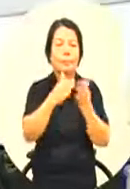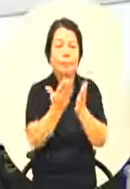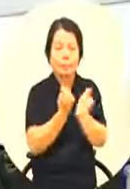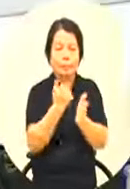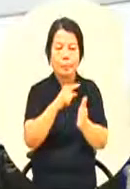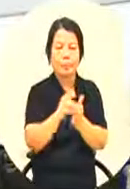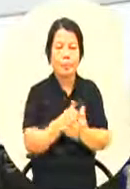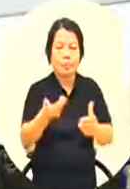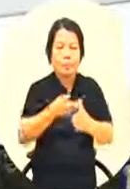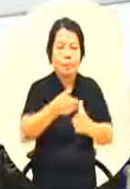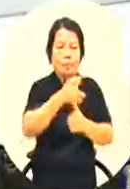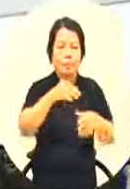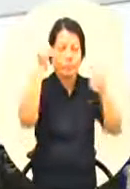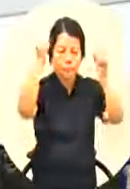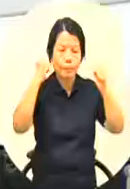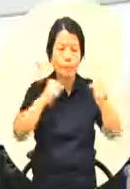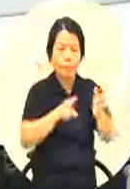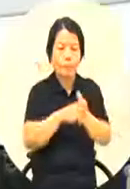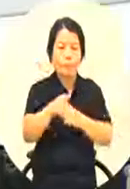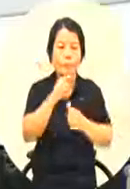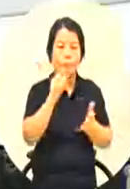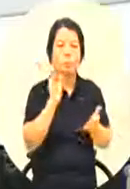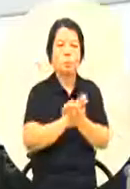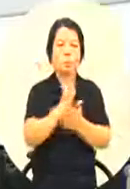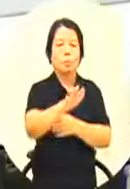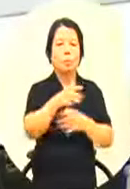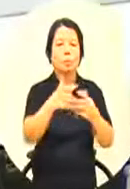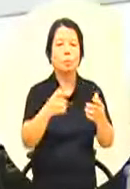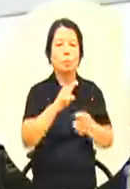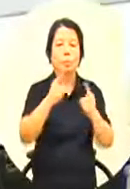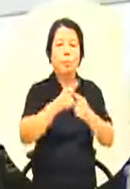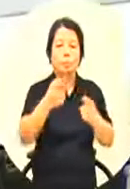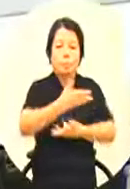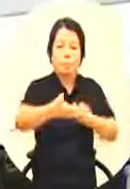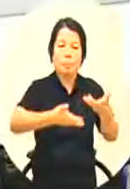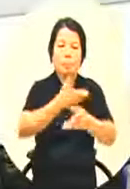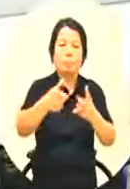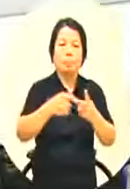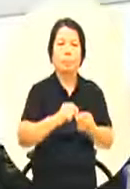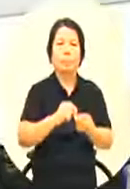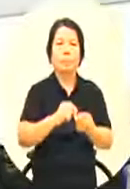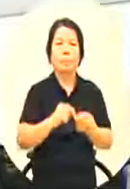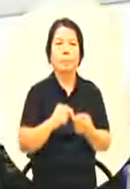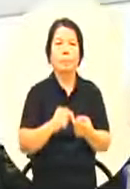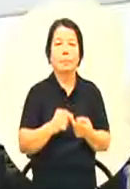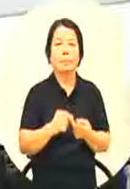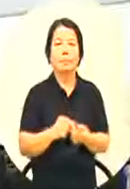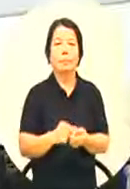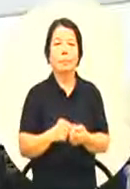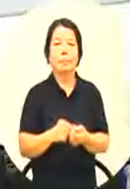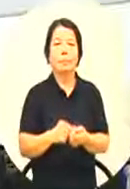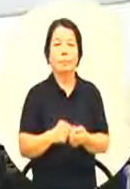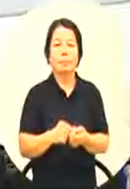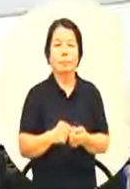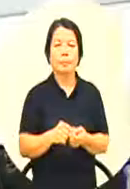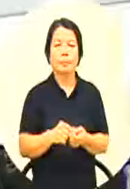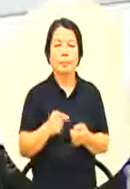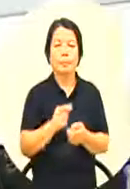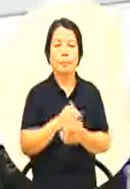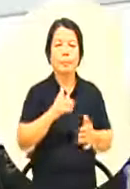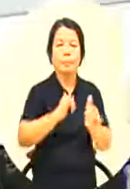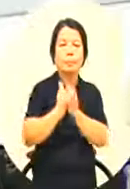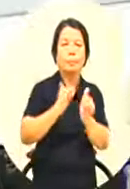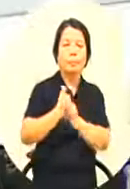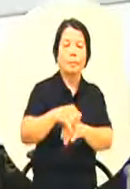体育专才对他们日后的一个人际关系也好还有一个他们的社会